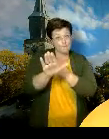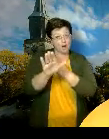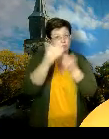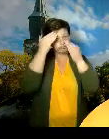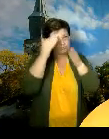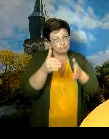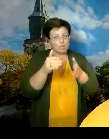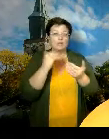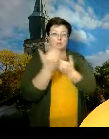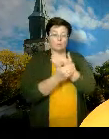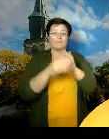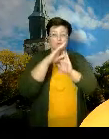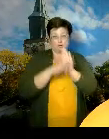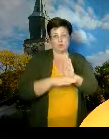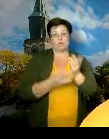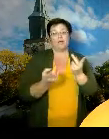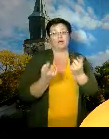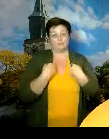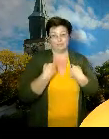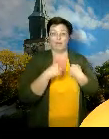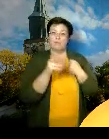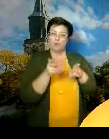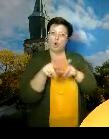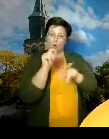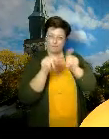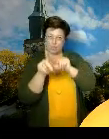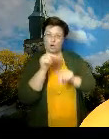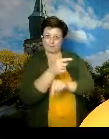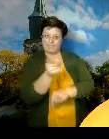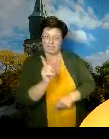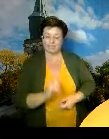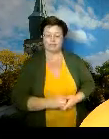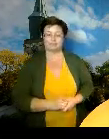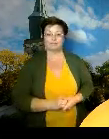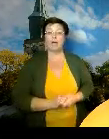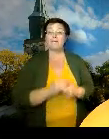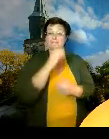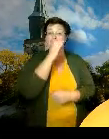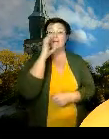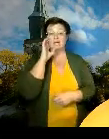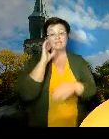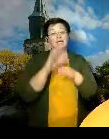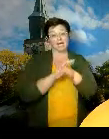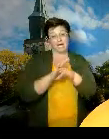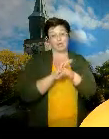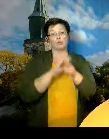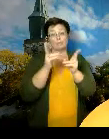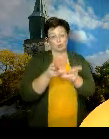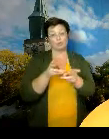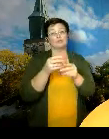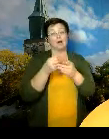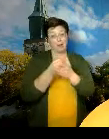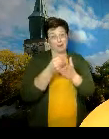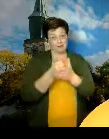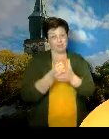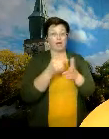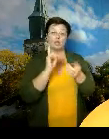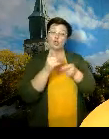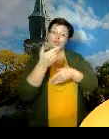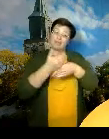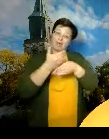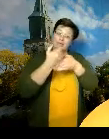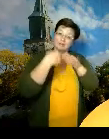osaltaan niiden turvallisuusohjeistusten huomioimista. ja maskin käyttöä sitten myös, jos mennään teatteriin